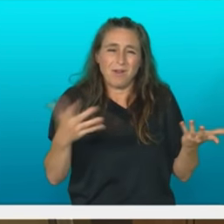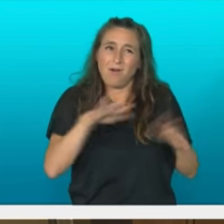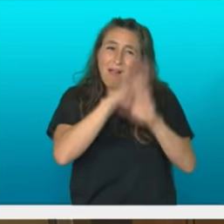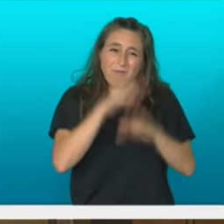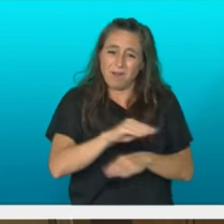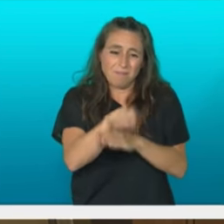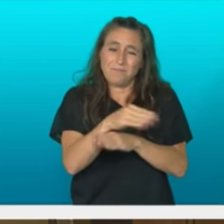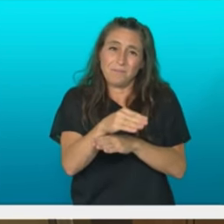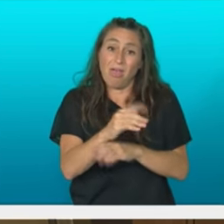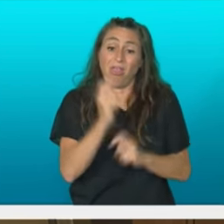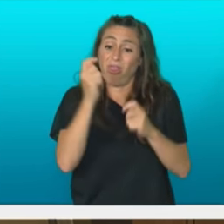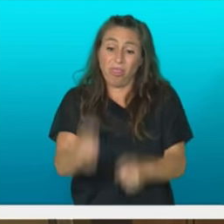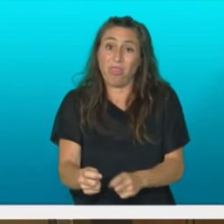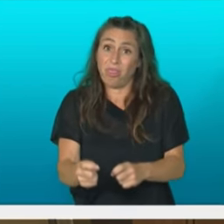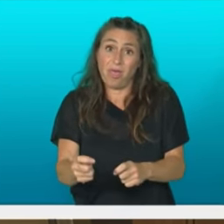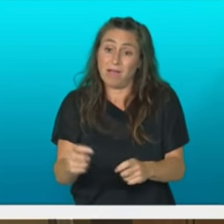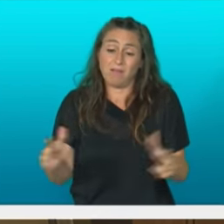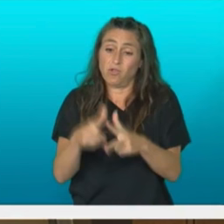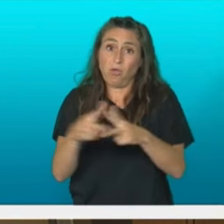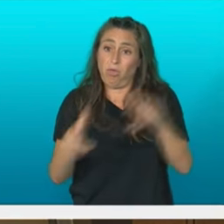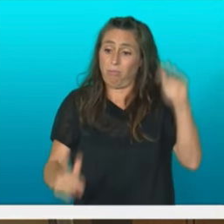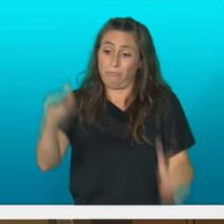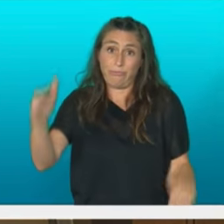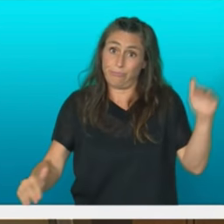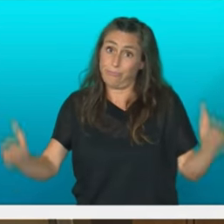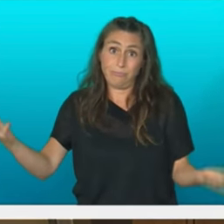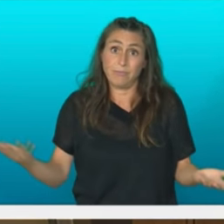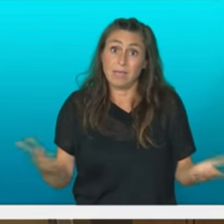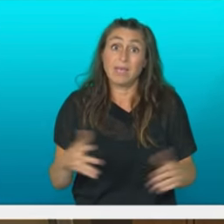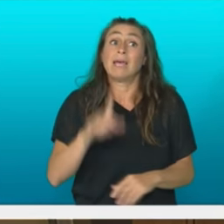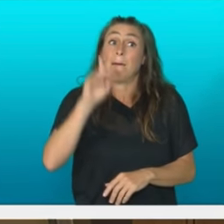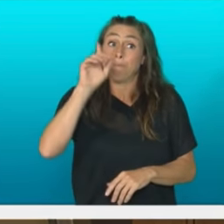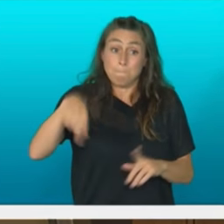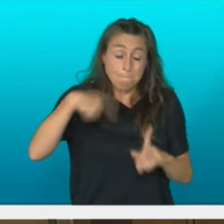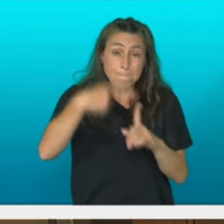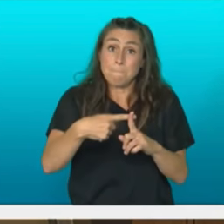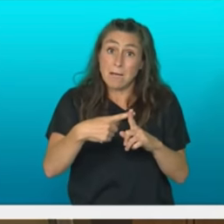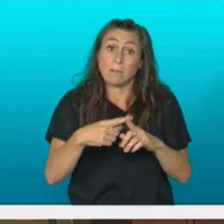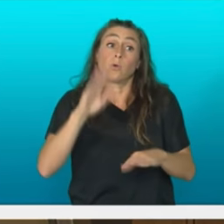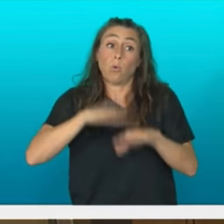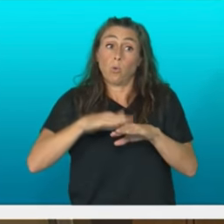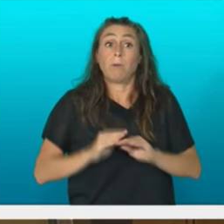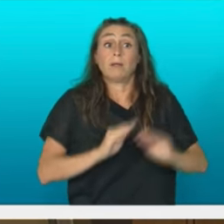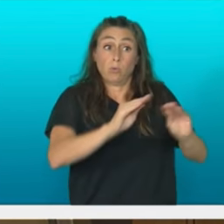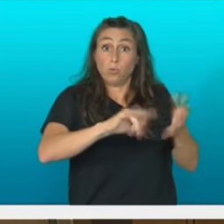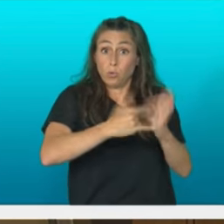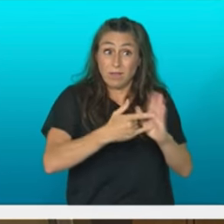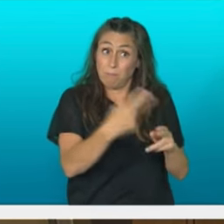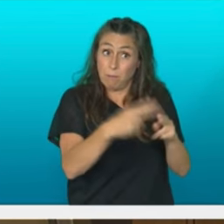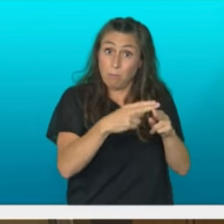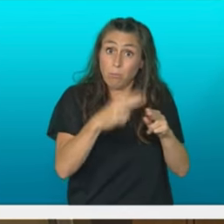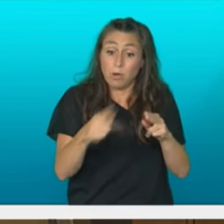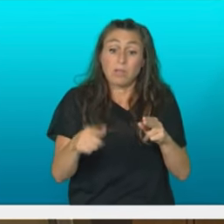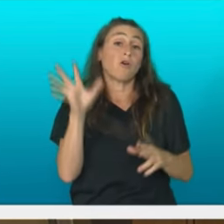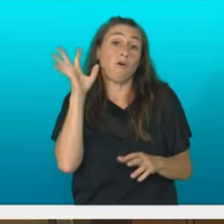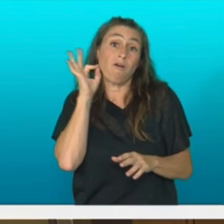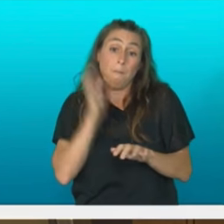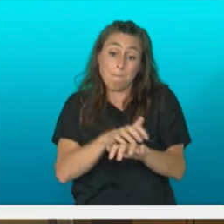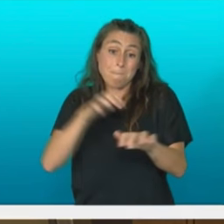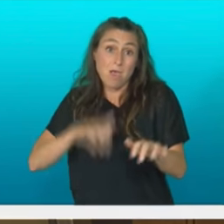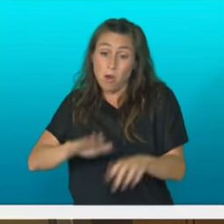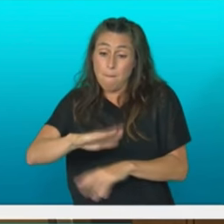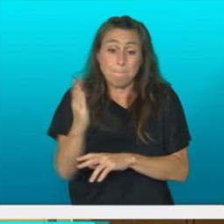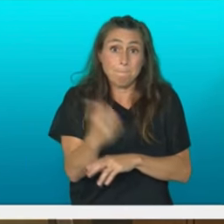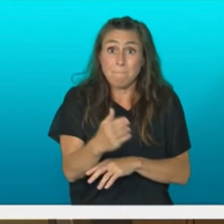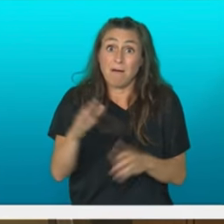zaintzak eta zuen autopolitikoen ondorioz feminizatuak prekarizatuak eta gizonemak kumen arteko harrakala sortu dutinak dira